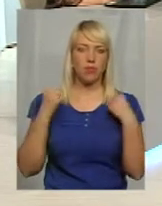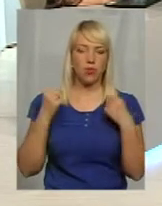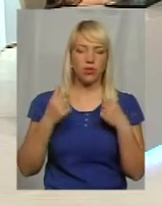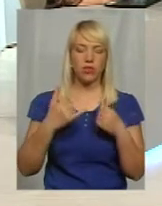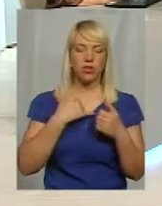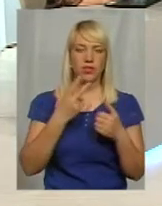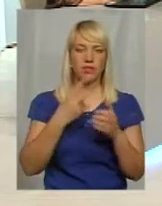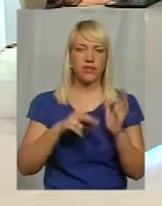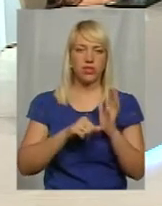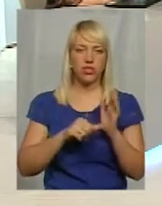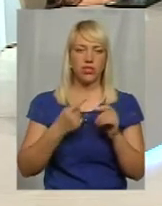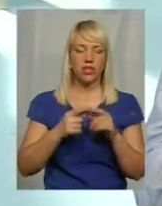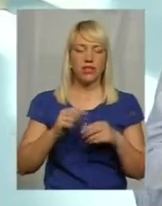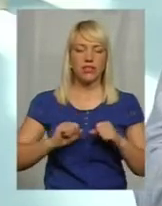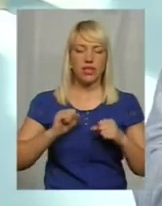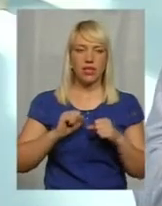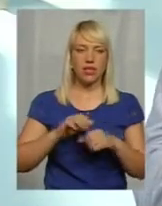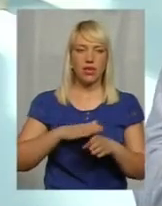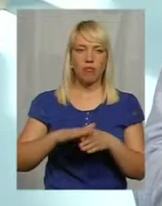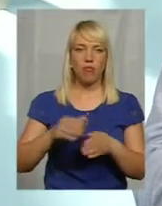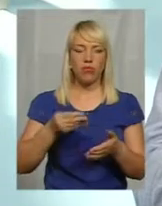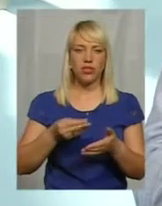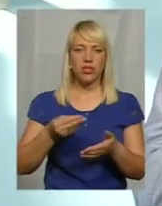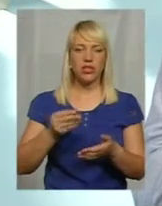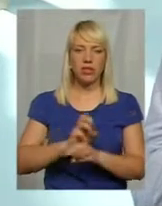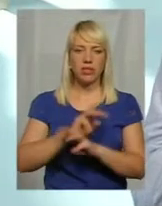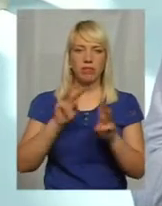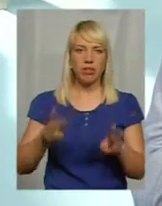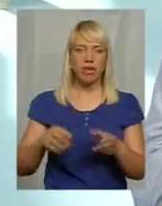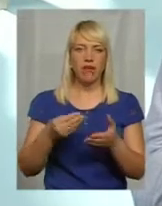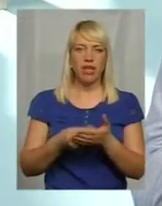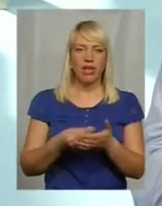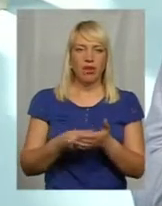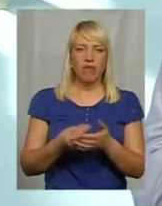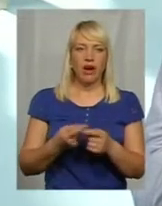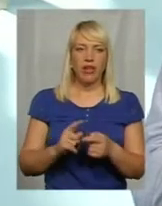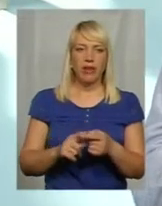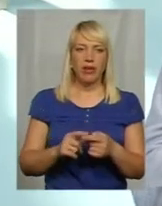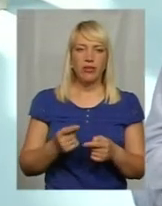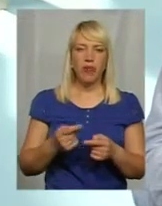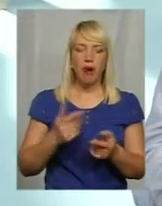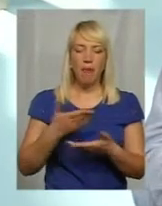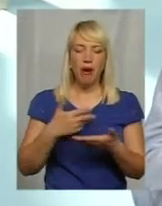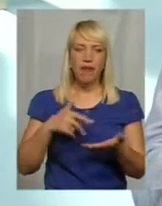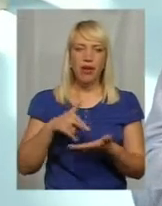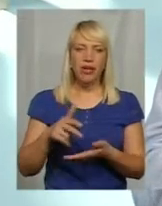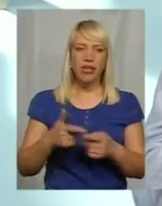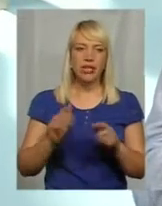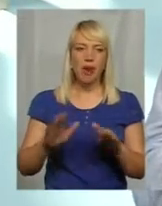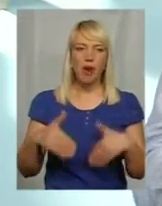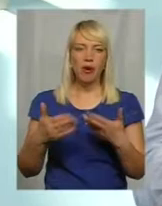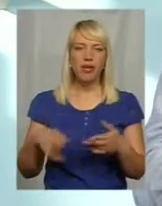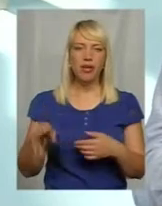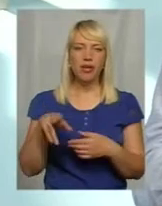старається повноцінно забезпечити їх фінансуванням. В цьому ми вийшли з пропозицієв до